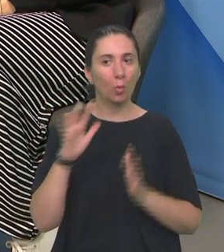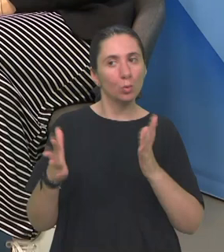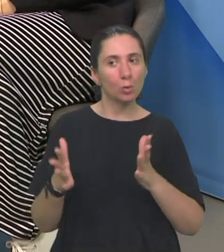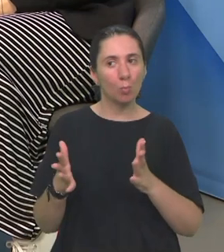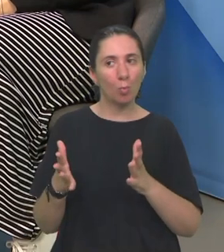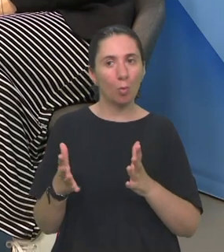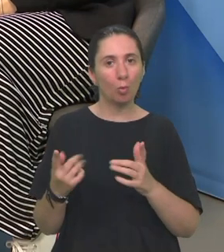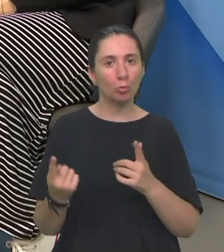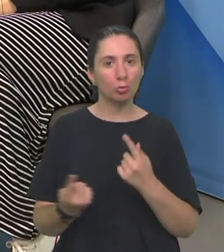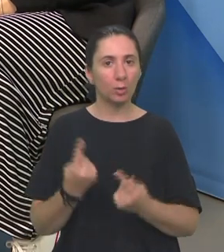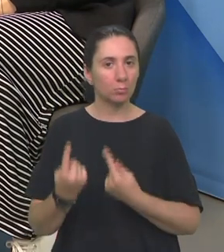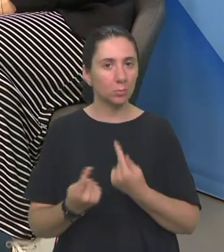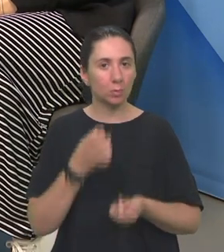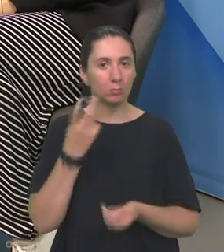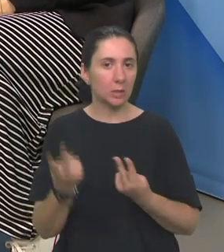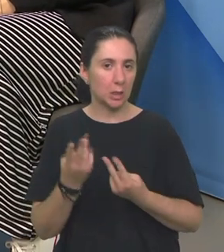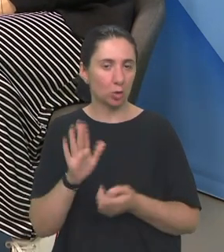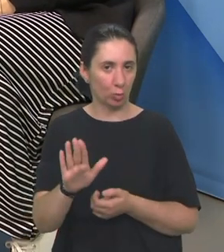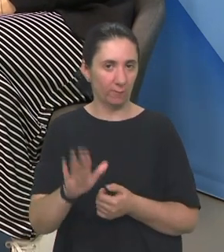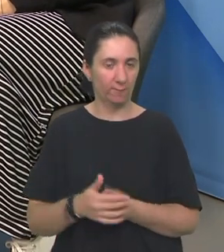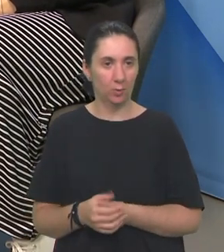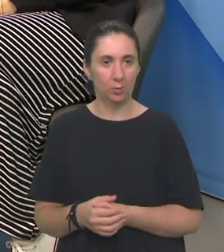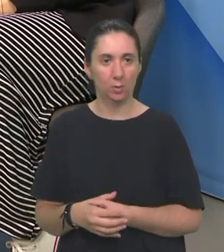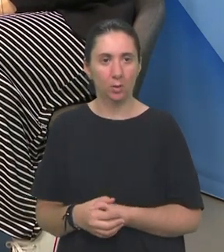nalaze u Situaciji sličnoj tvoje